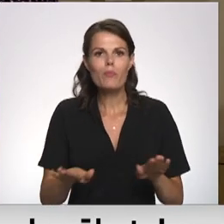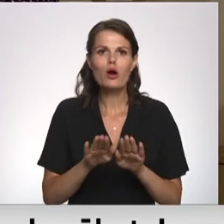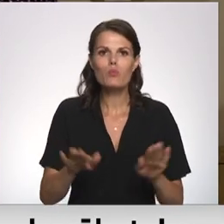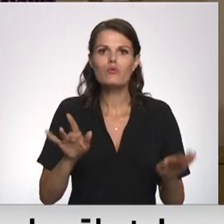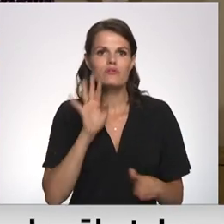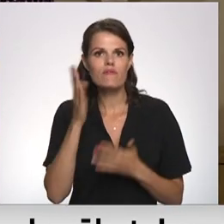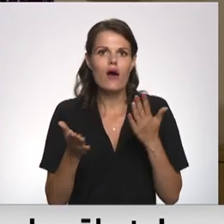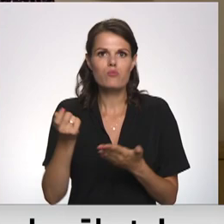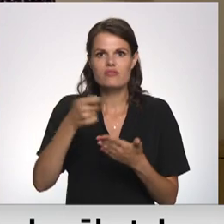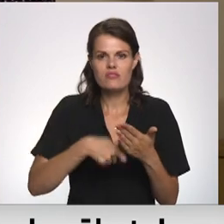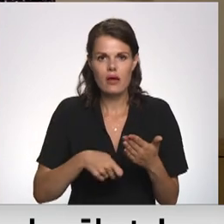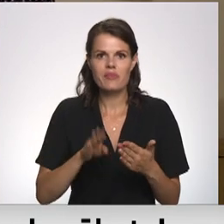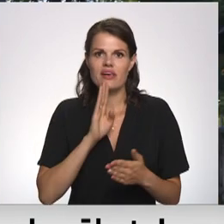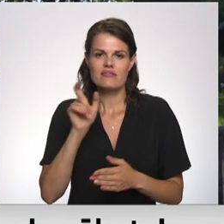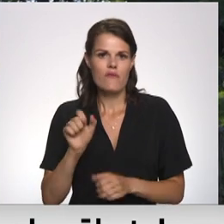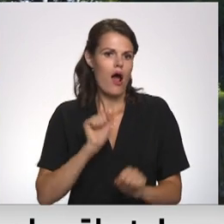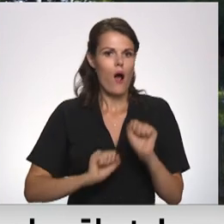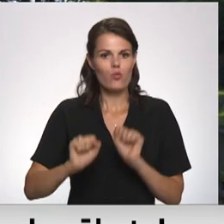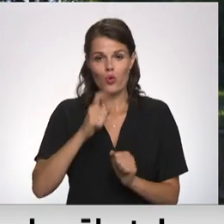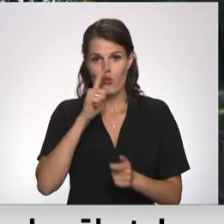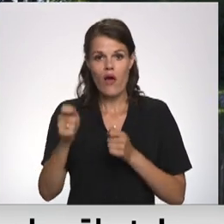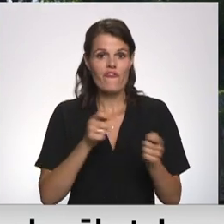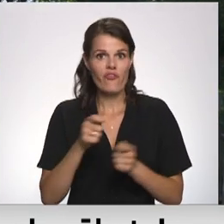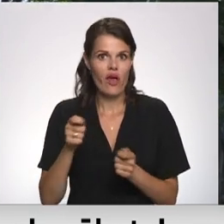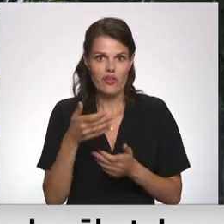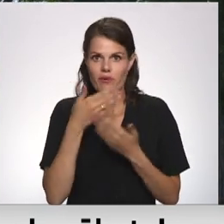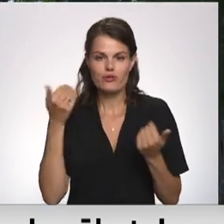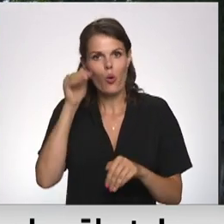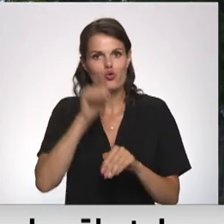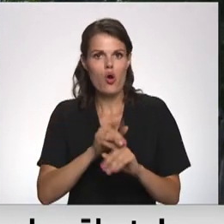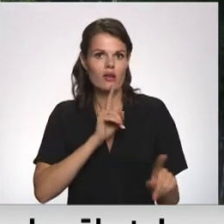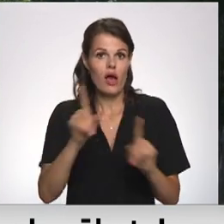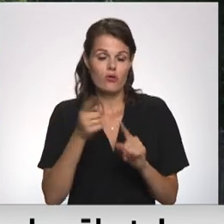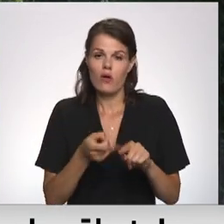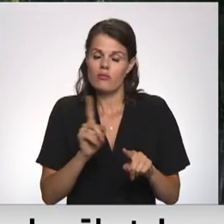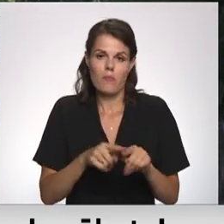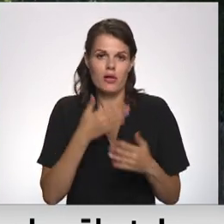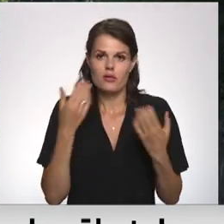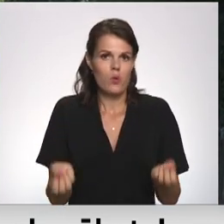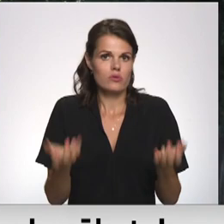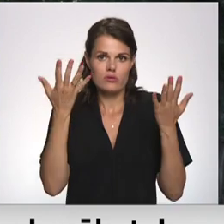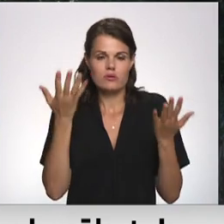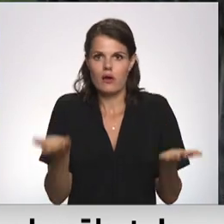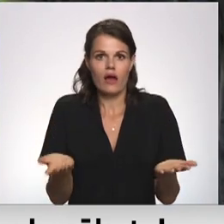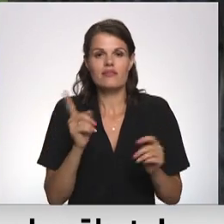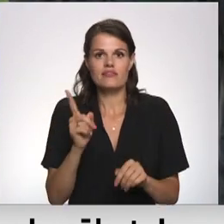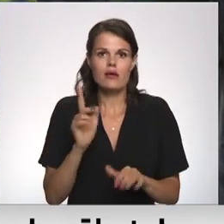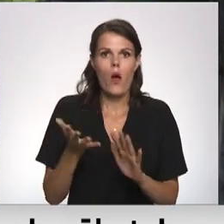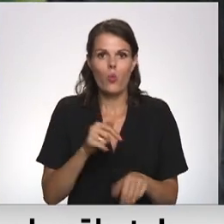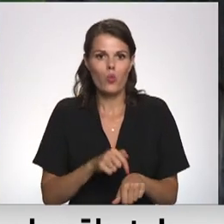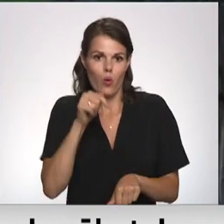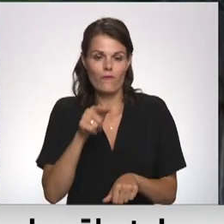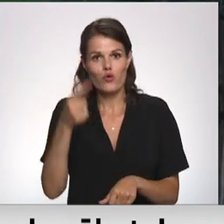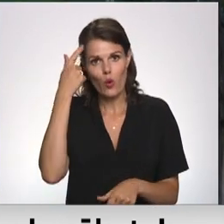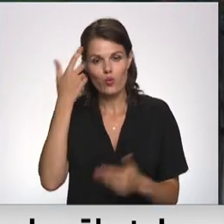varbūtējo slēgšanu pureniņa ir atturīga. No vadības puses nav konkrēta rīkojuma, līdz ar to nevarīs skaidrības vien nojauta. Šobrīd viņa